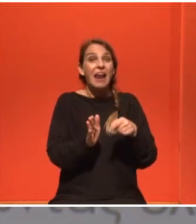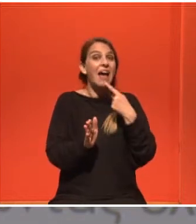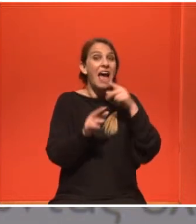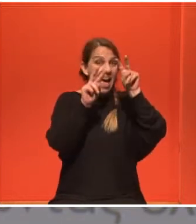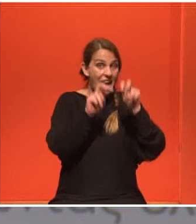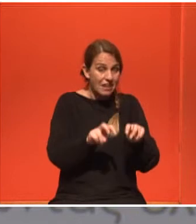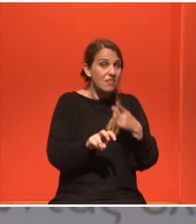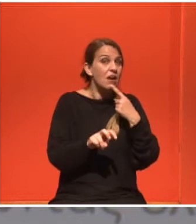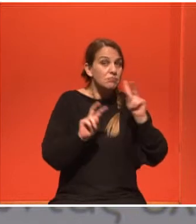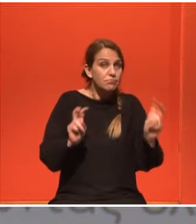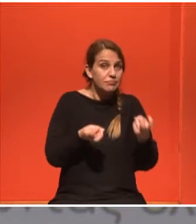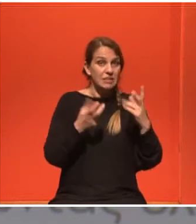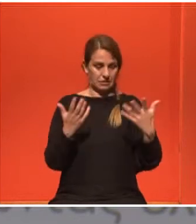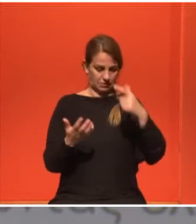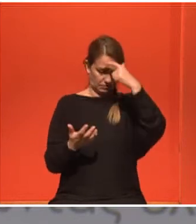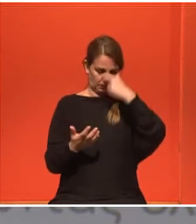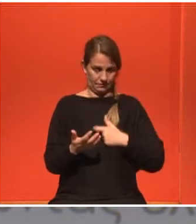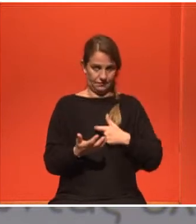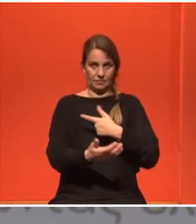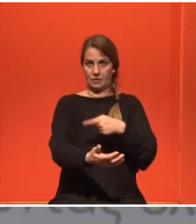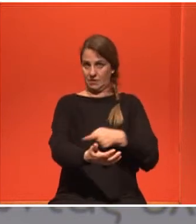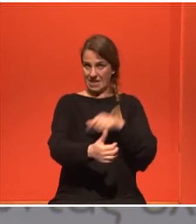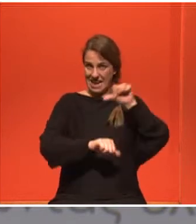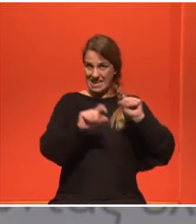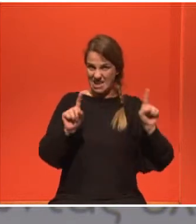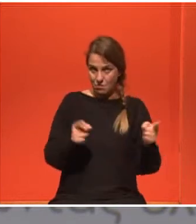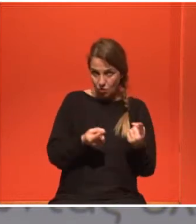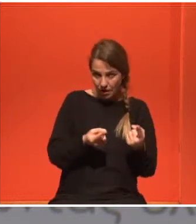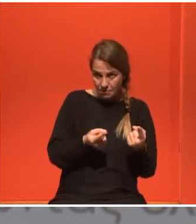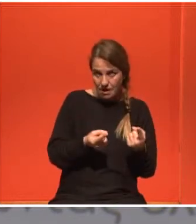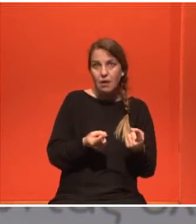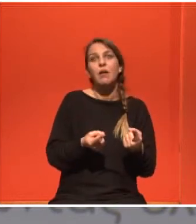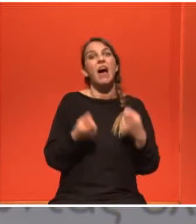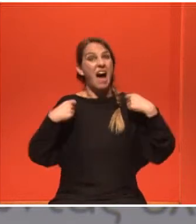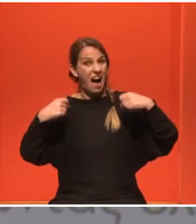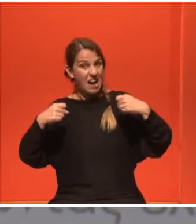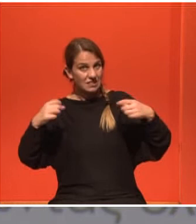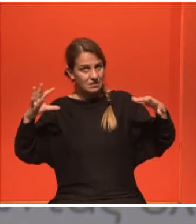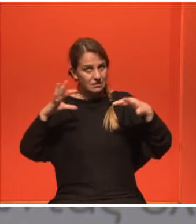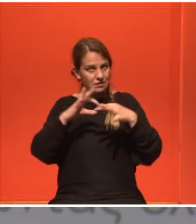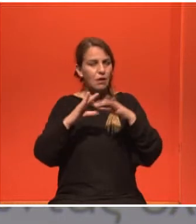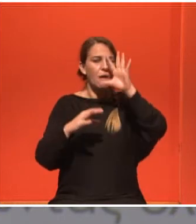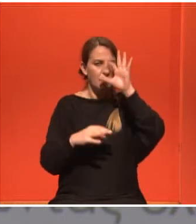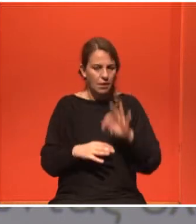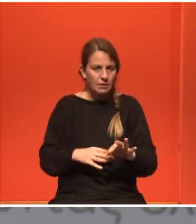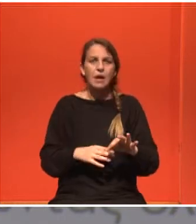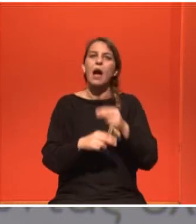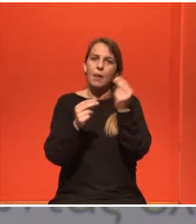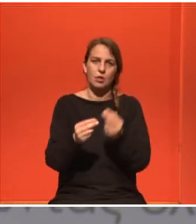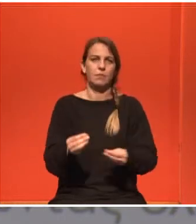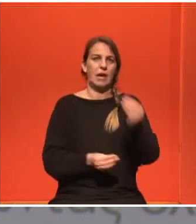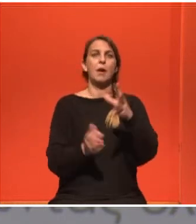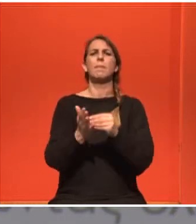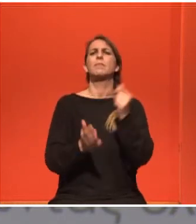μένα. Εγώ έξι μήνες στο νοσοκομείο δεν έκανα ούτε μία φορά έμετο. Ένιωσα ελάχιστες φορές ναυτία